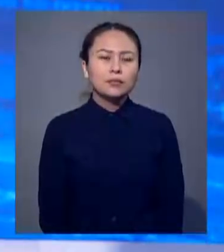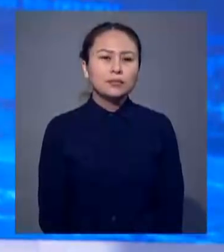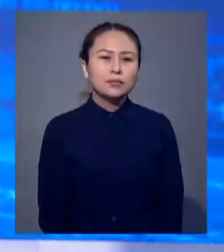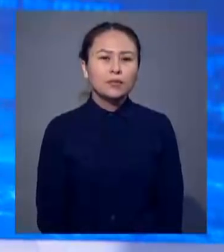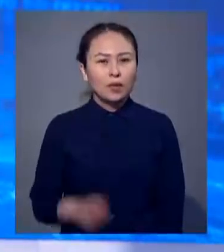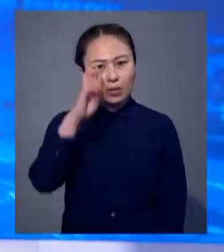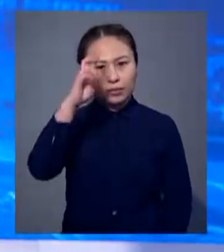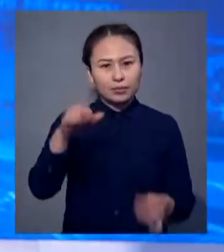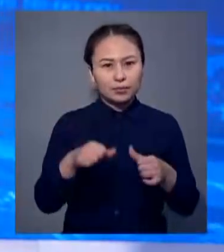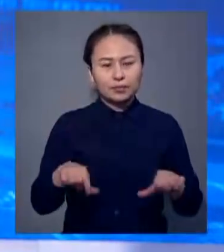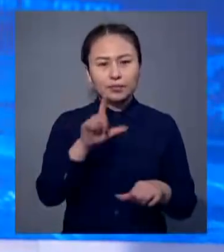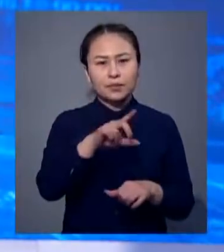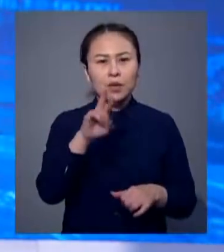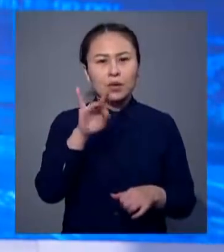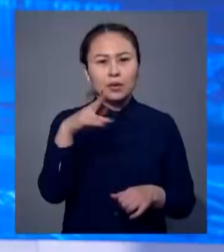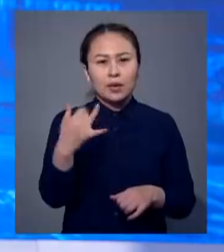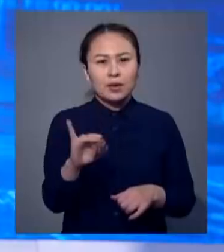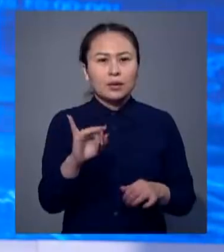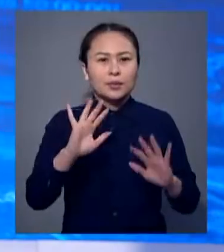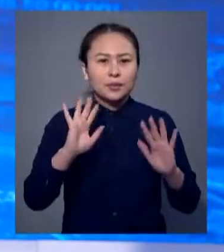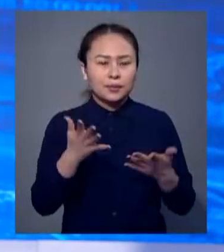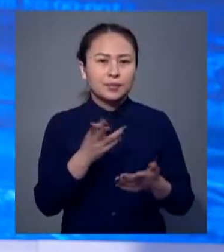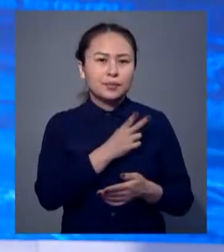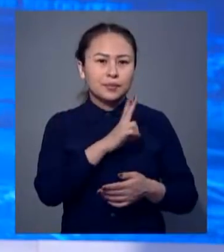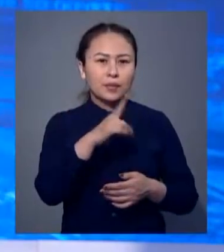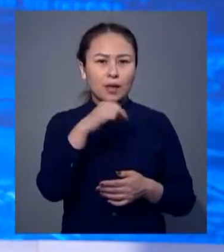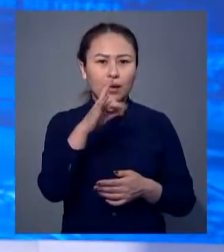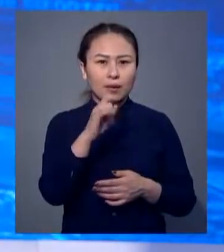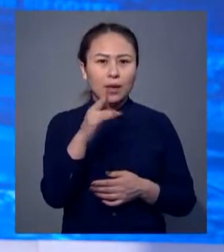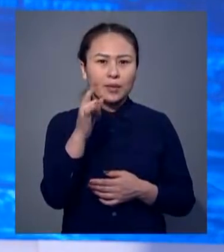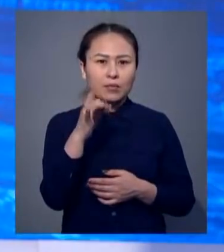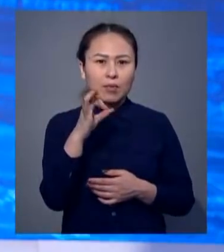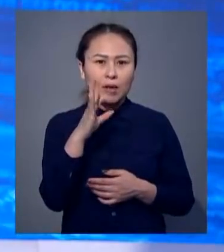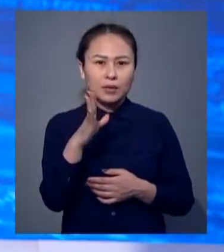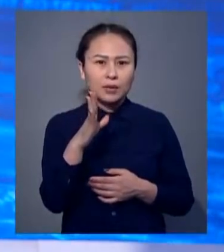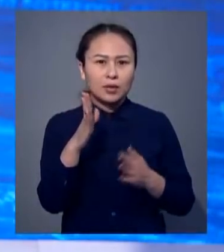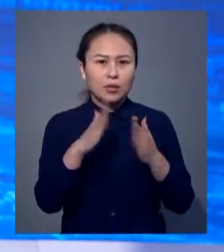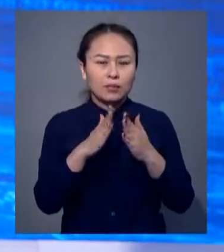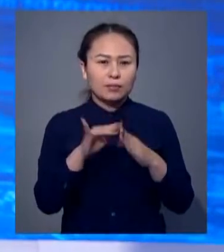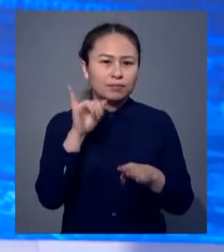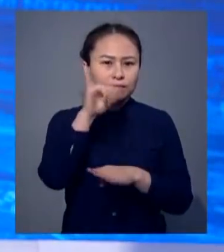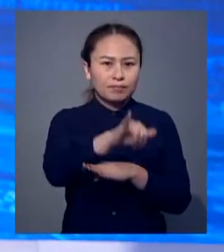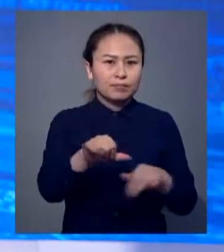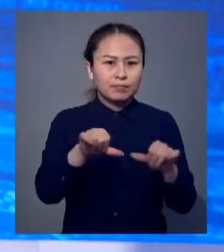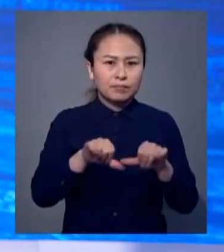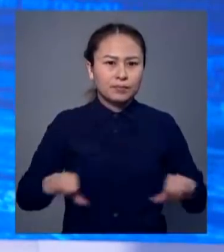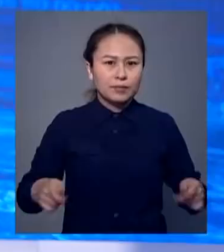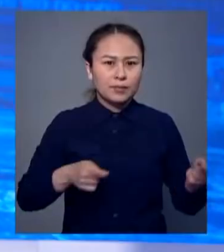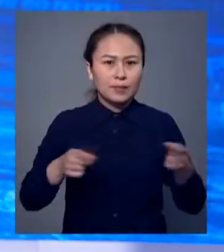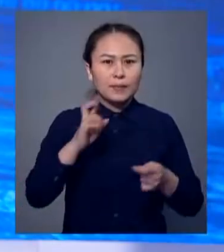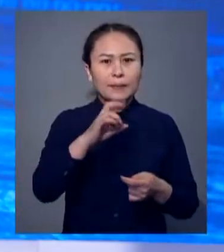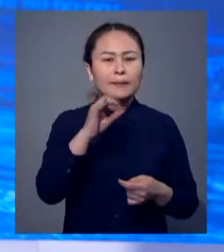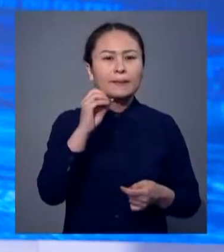Үкметті комиссия мүшелері қордай оқиғасында Қазатапқан Дархан Аббирахымның үйіне барды. Комиссия